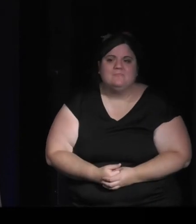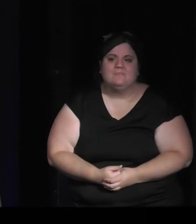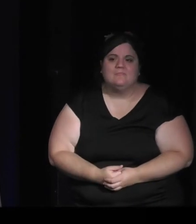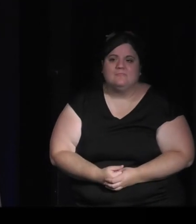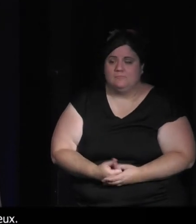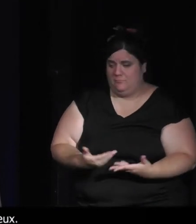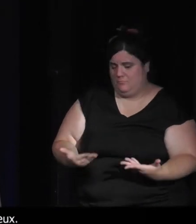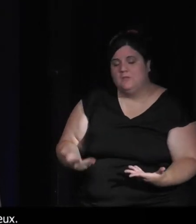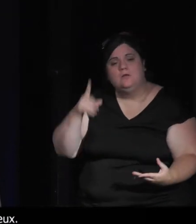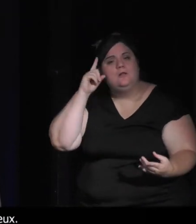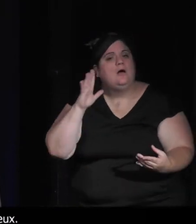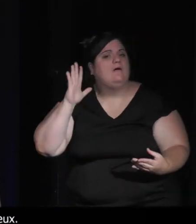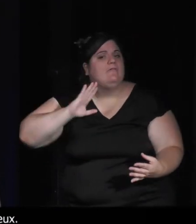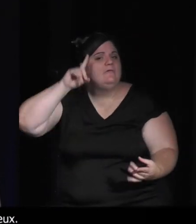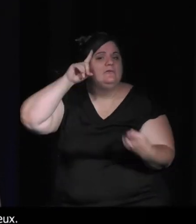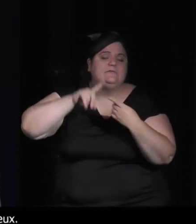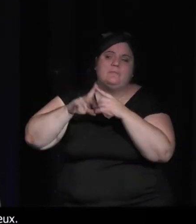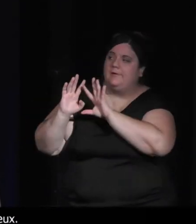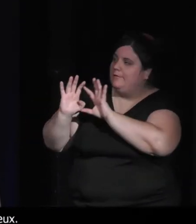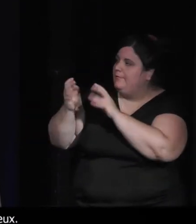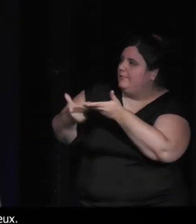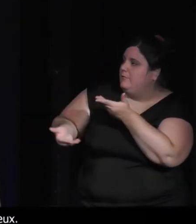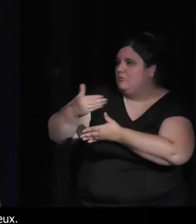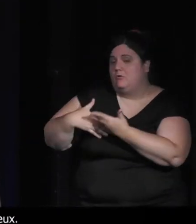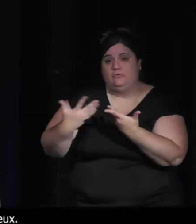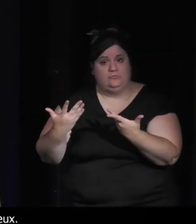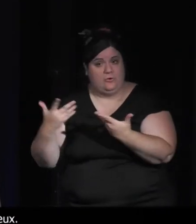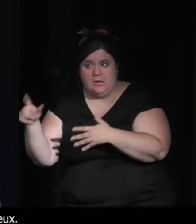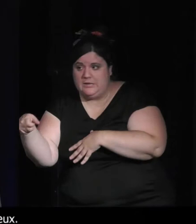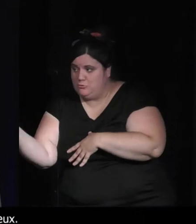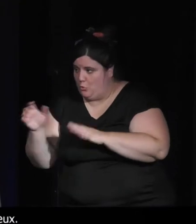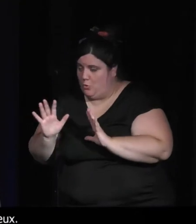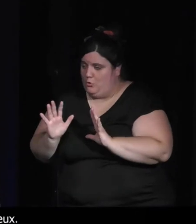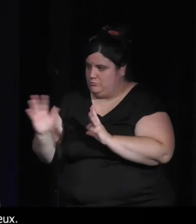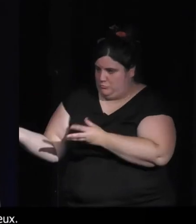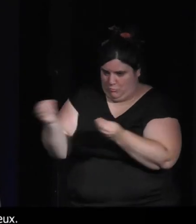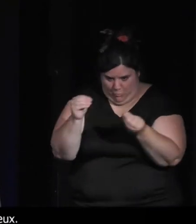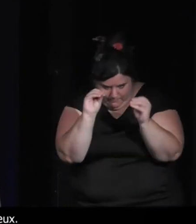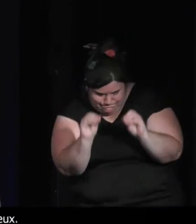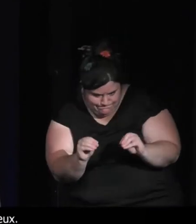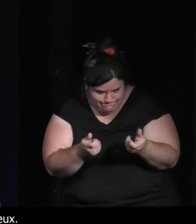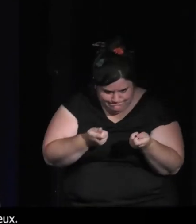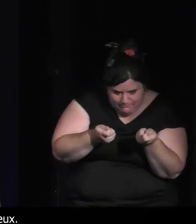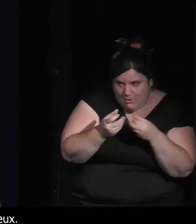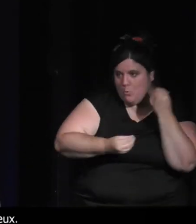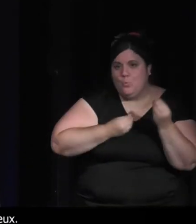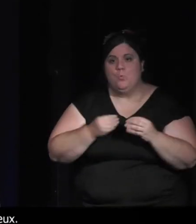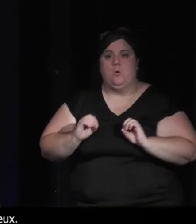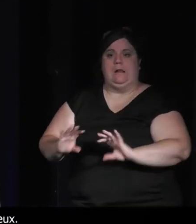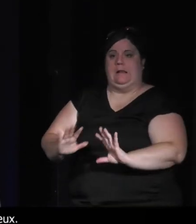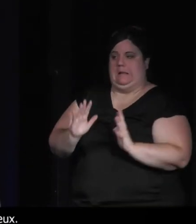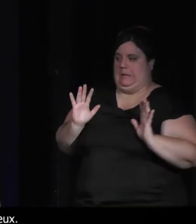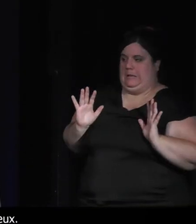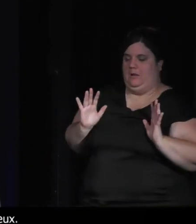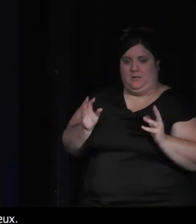subir le joueur face à la nature. On n'ose pas trop toucher au joueur. Là, on est allé plus franchement, le jeu